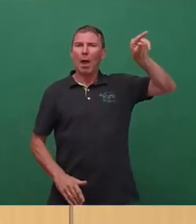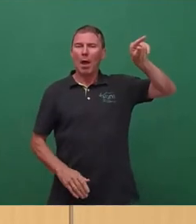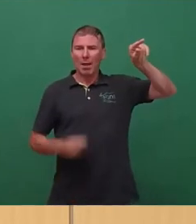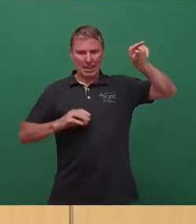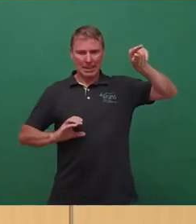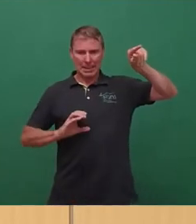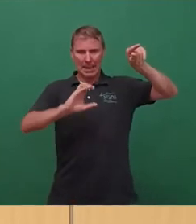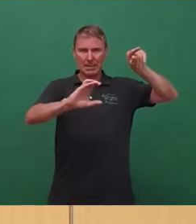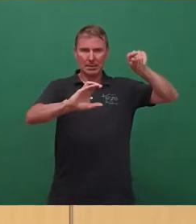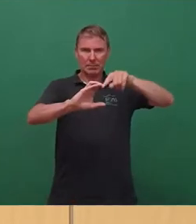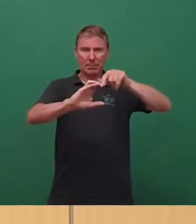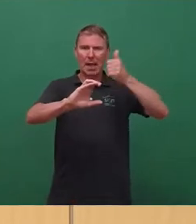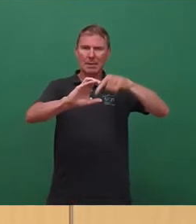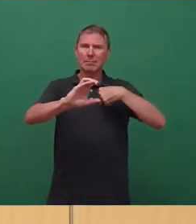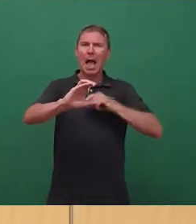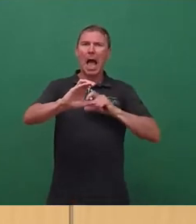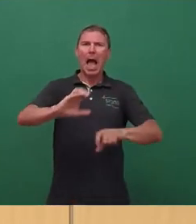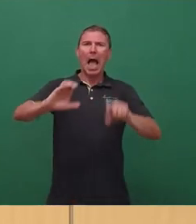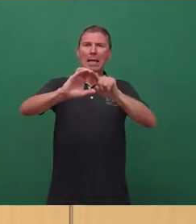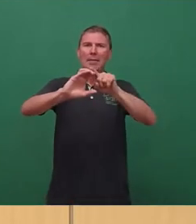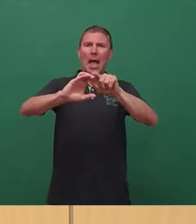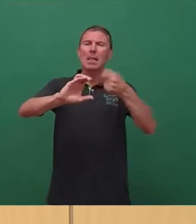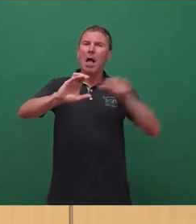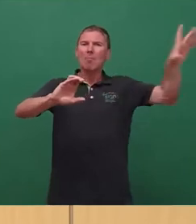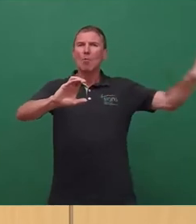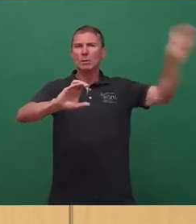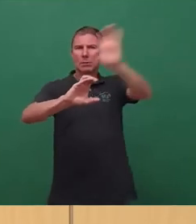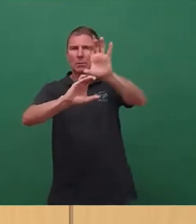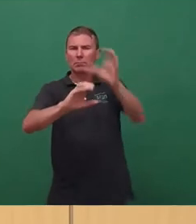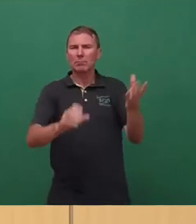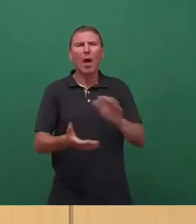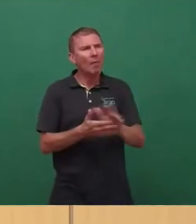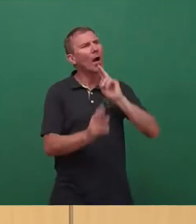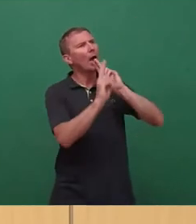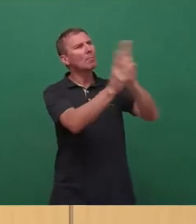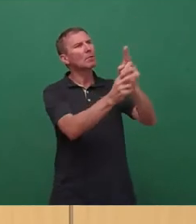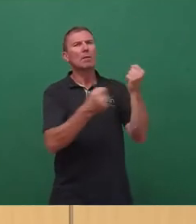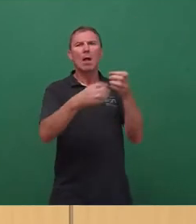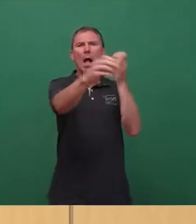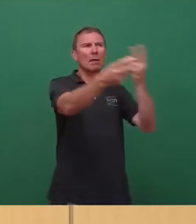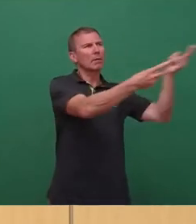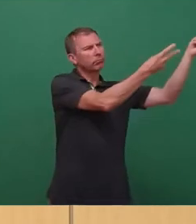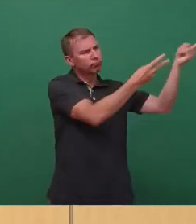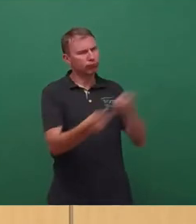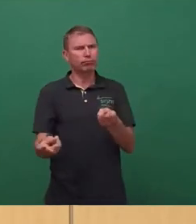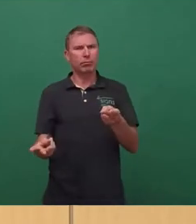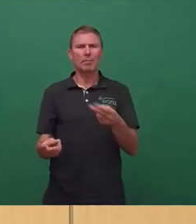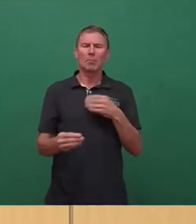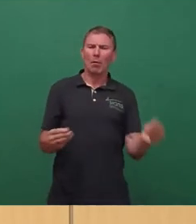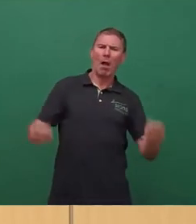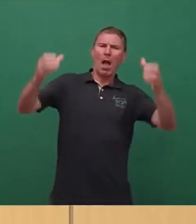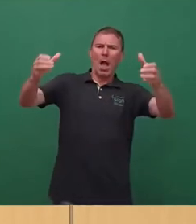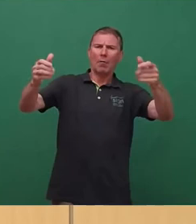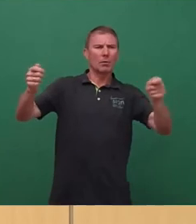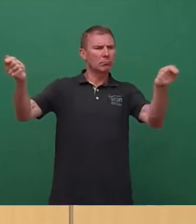eingestellt sind, der Eigenanteil ist. Man kann diese Dinge einfach bestellen. Die kommen mit dem Lkw angefahren, dann müssen die noch ein bisschen aufgestellt werden.